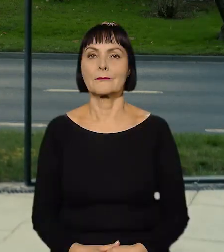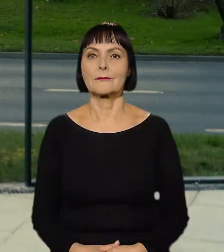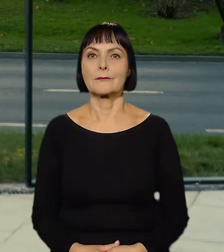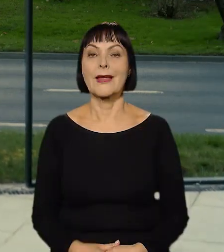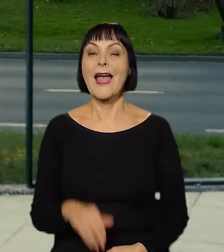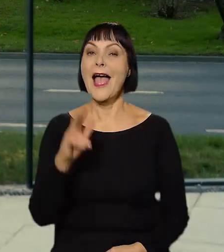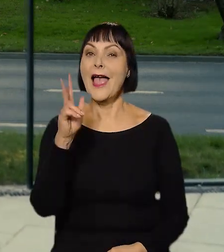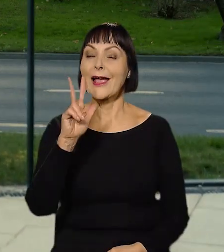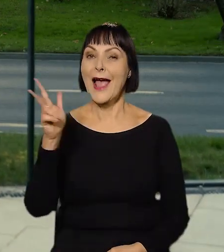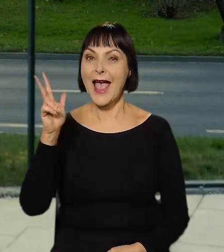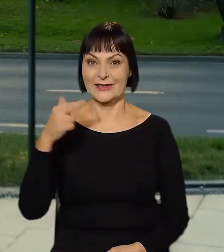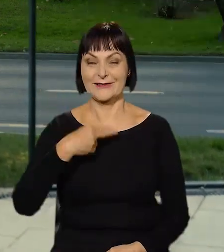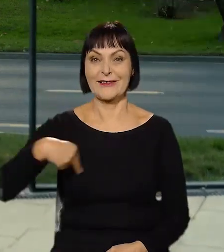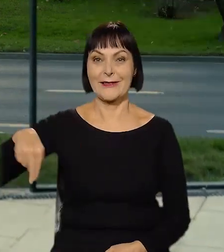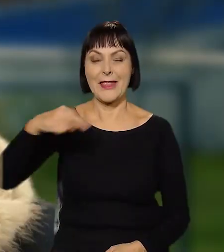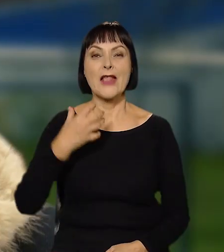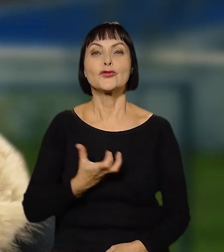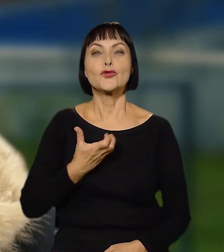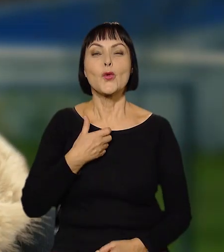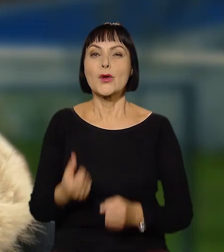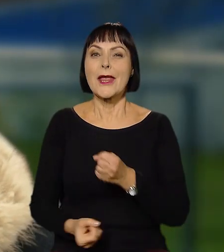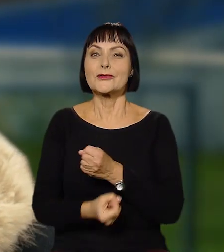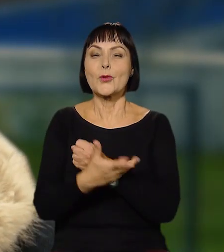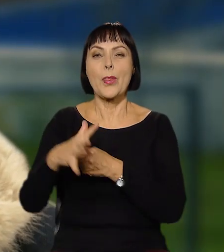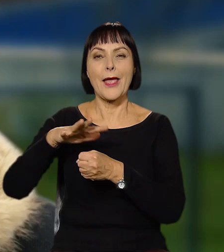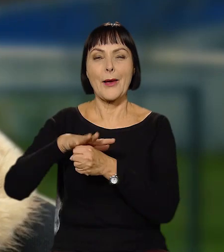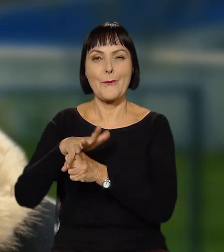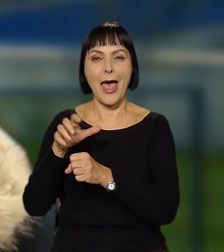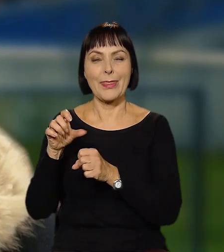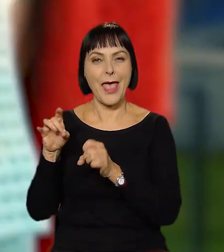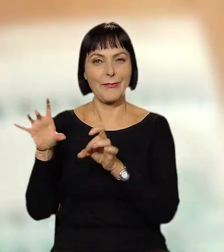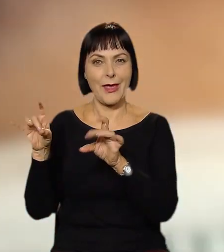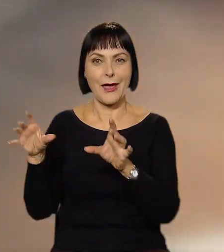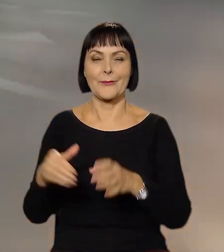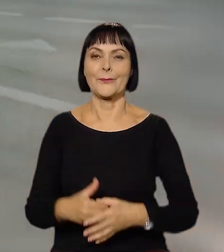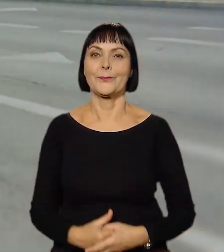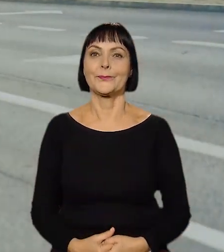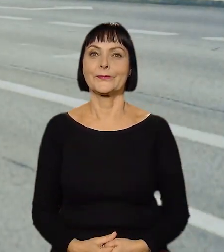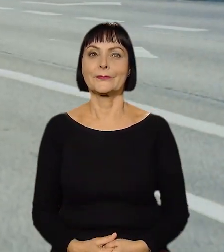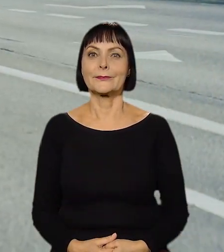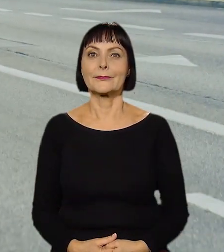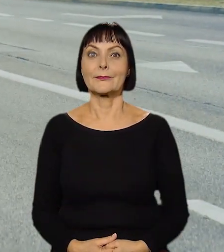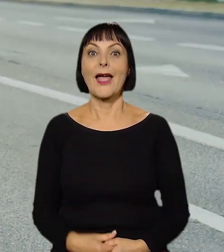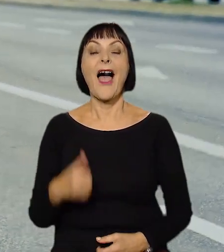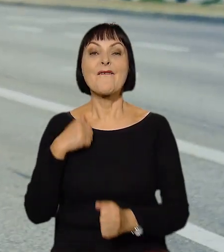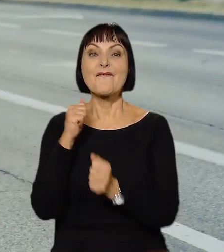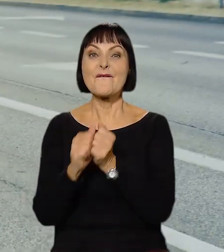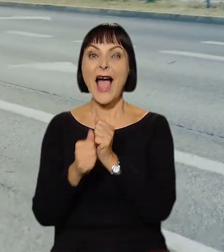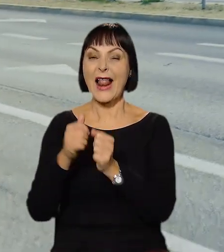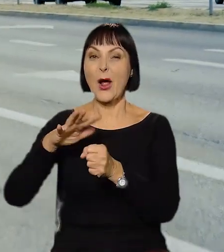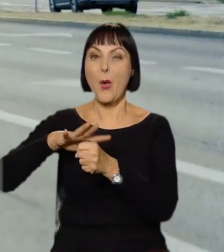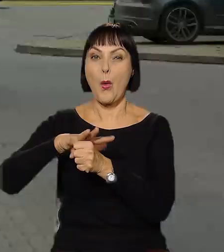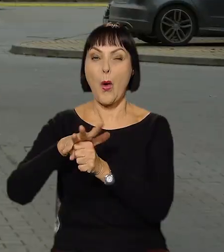Każdy z nas odczuł konsekwencje pandemii COVID-19 na własnej skórze. W walce z